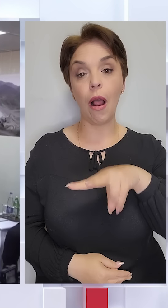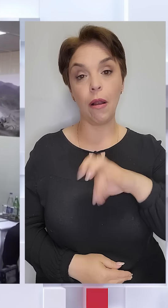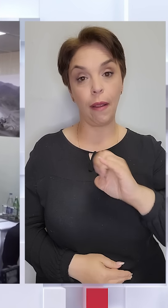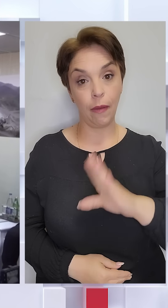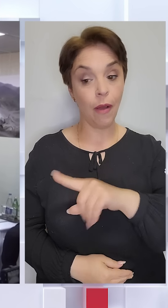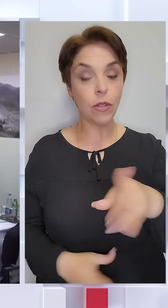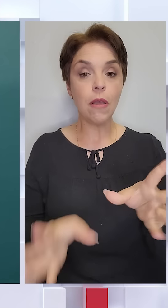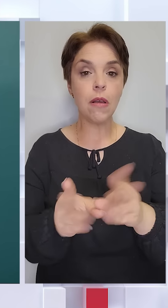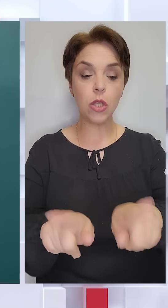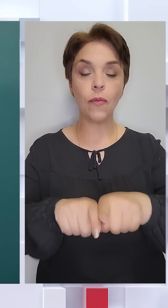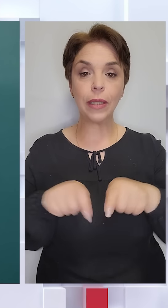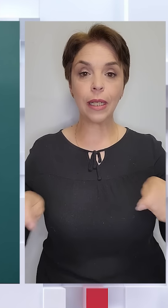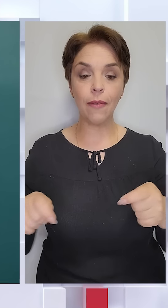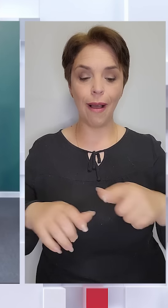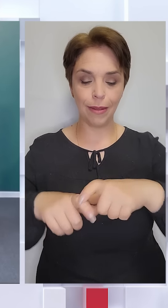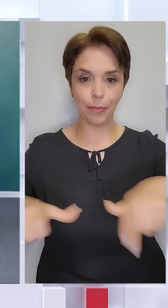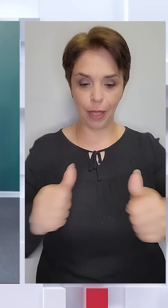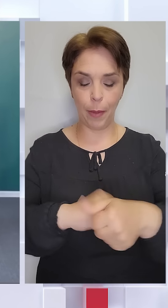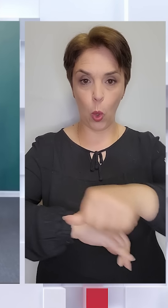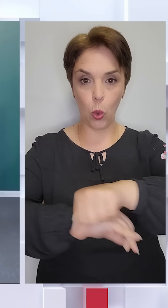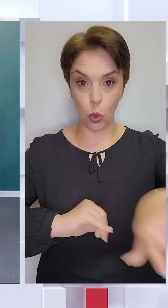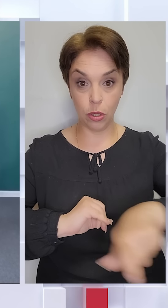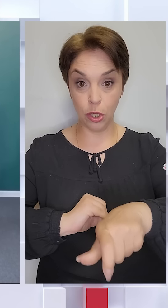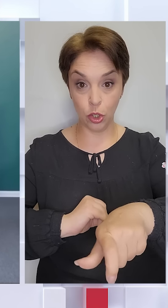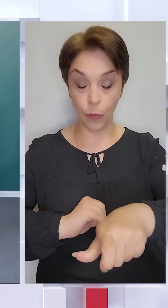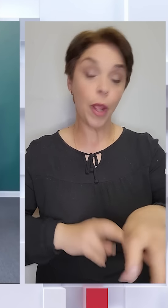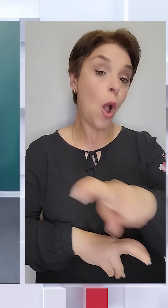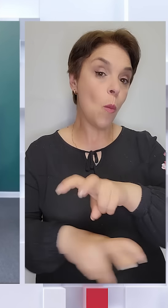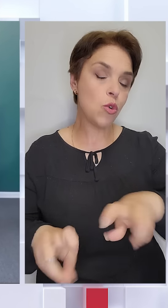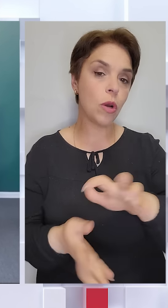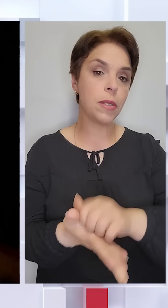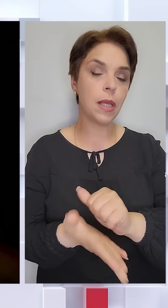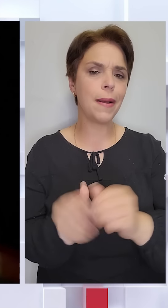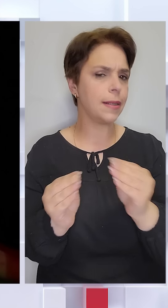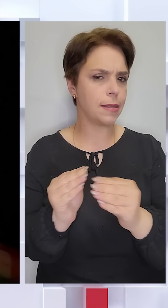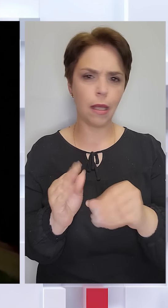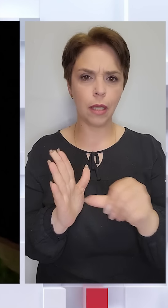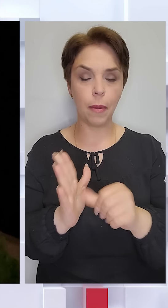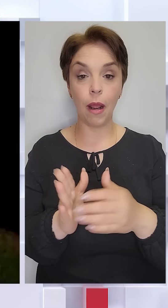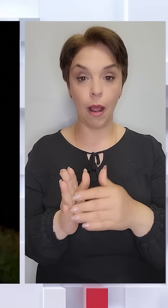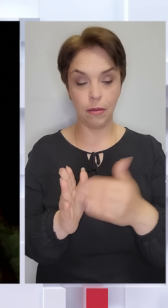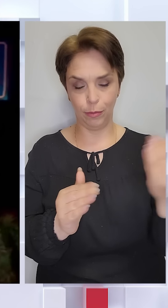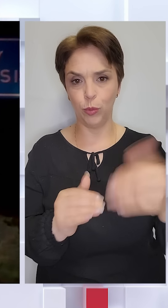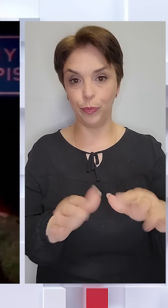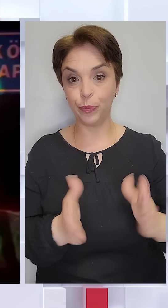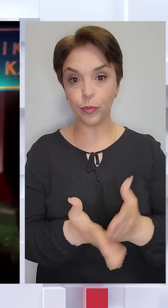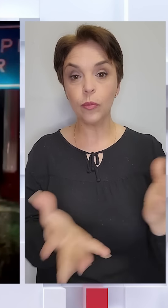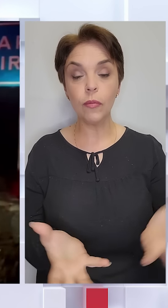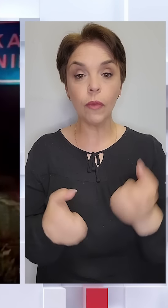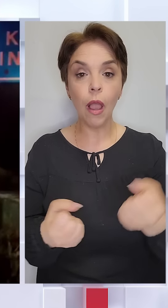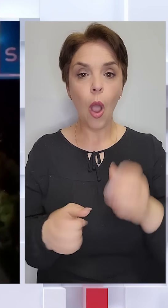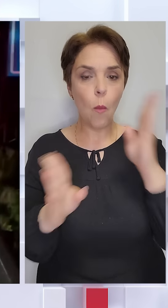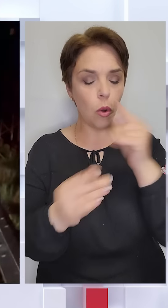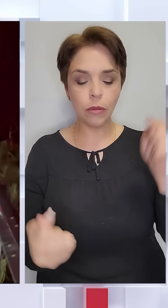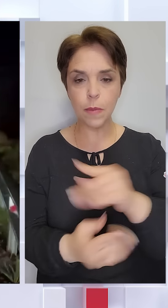Вони разом відкривали греблю на прикордонній річці. Пошуками займалися десятки бригад надзвичайників. Погода аж ніяк не